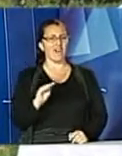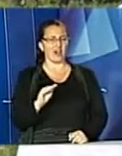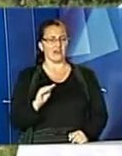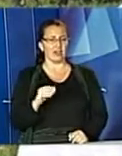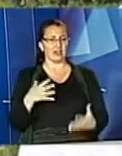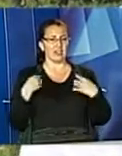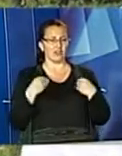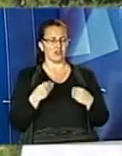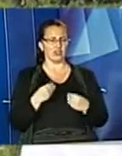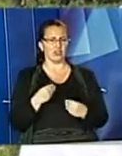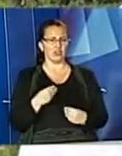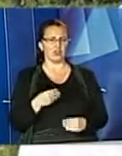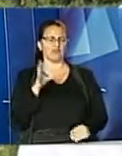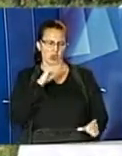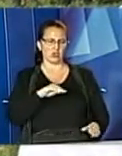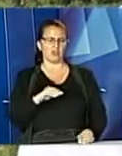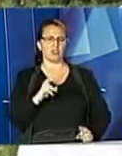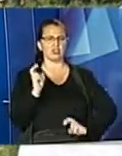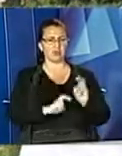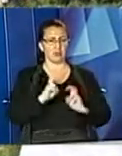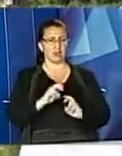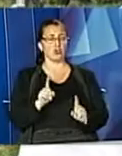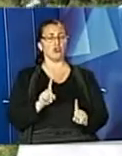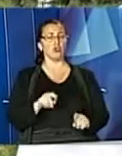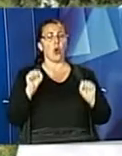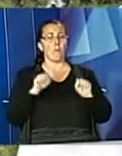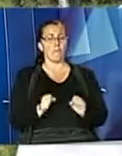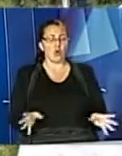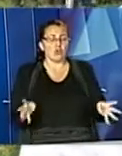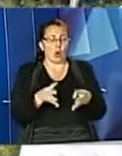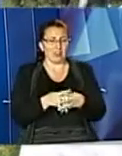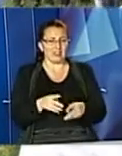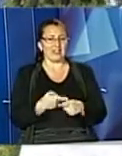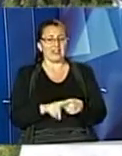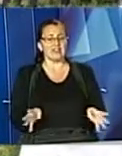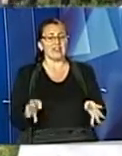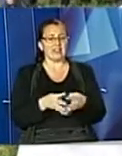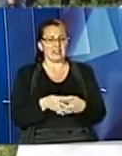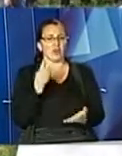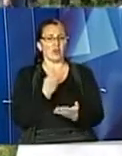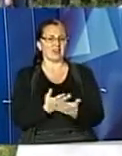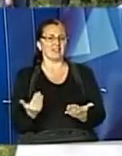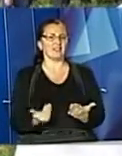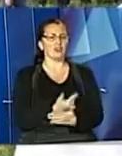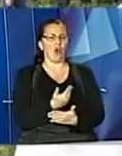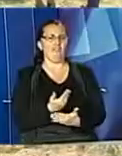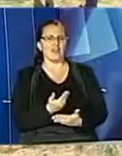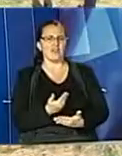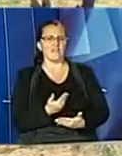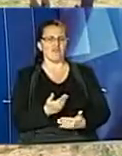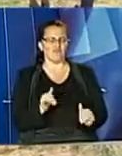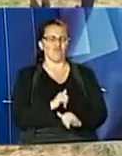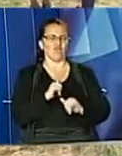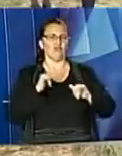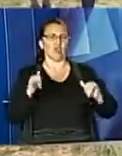підприємці. Це люди, які здатні об'єднатися і в нашій єдності продемонструвати новий ступінь розвитку. До